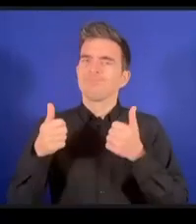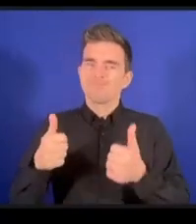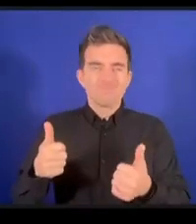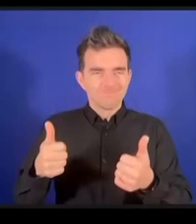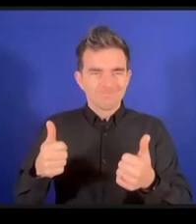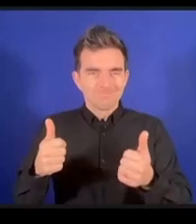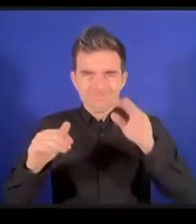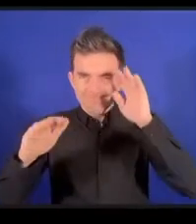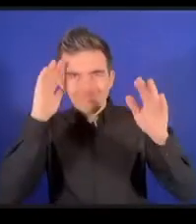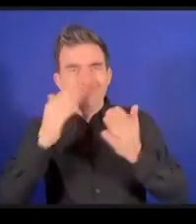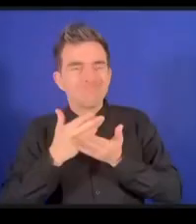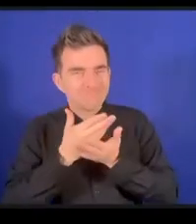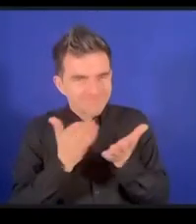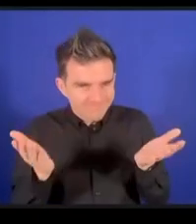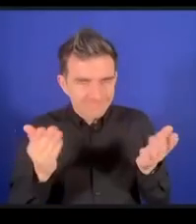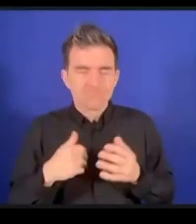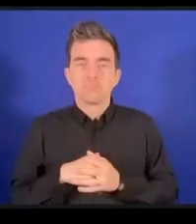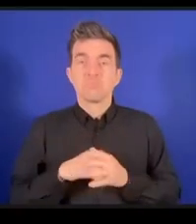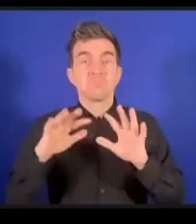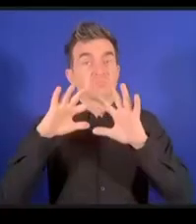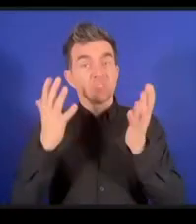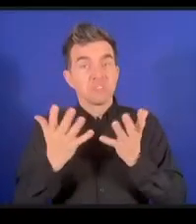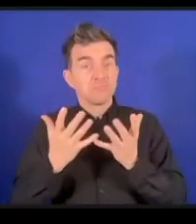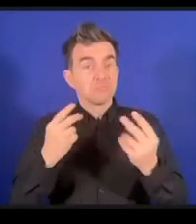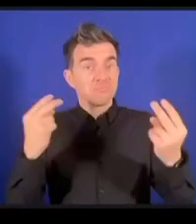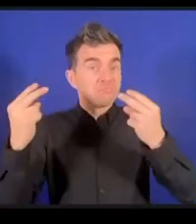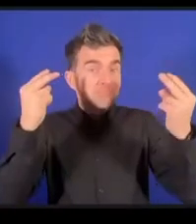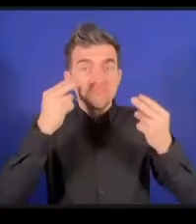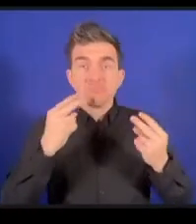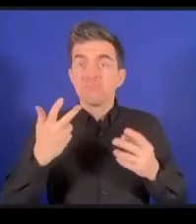おはようございますあるいはこんばんはですねオンラインの皆さま